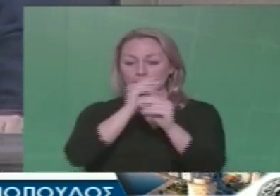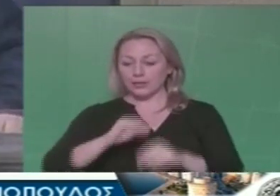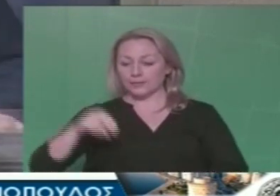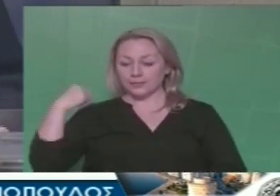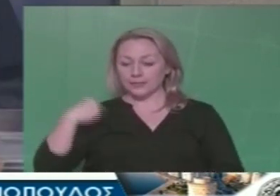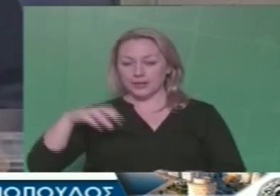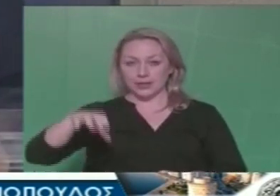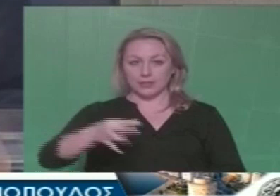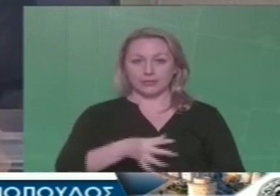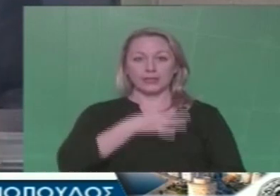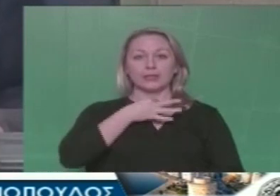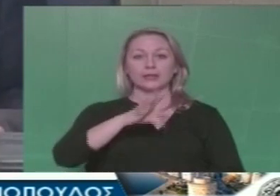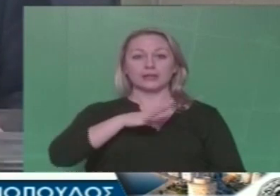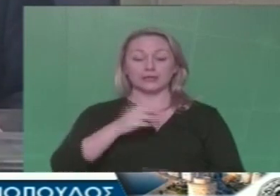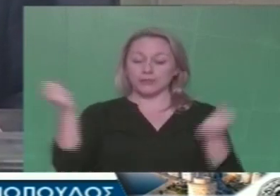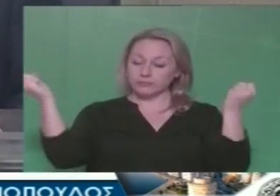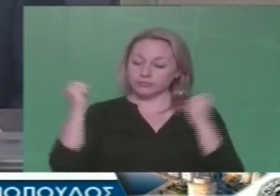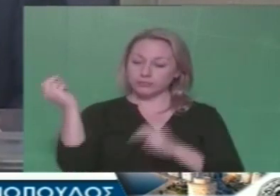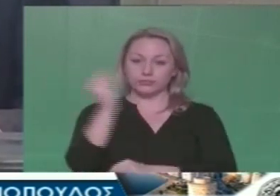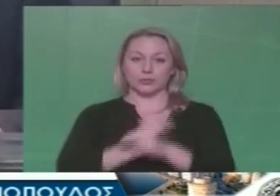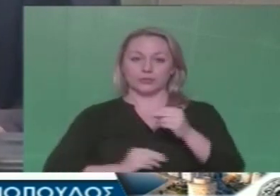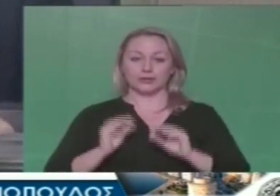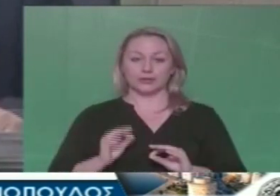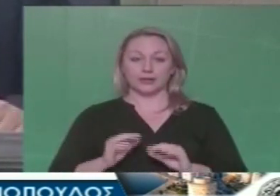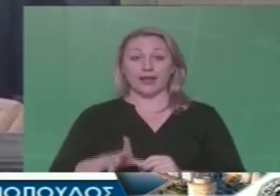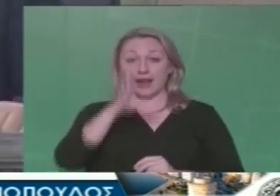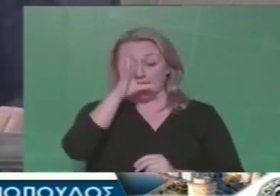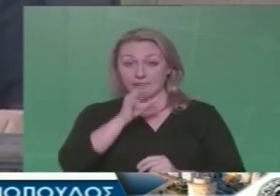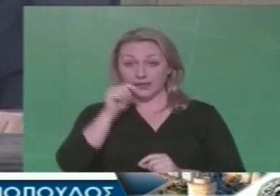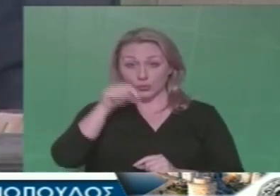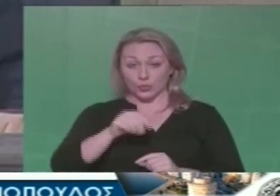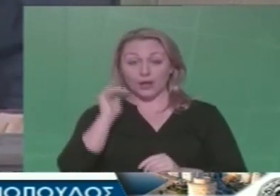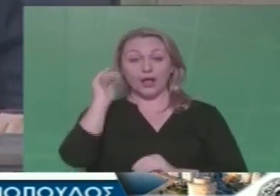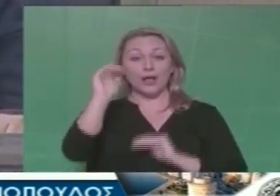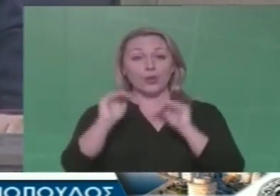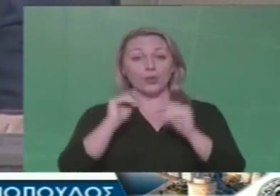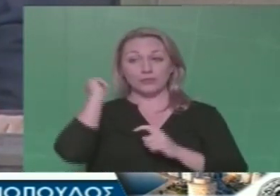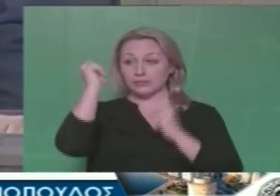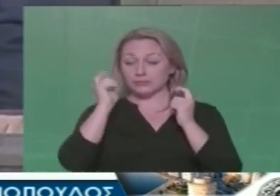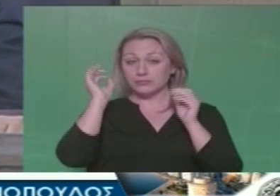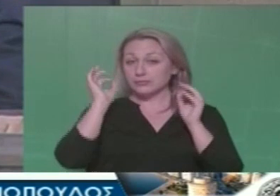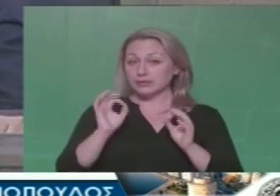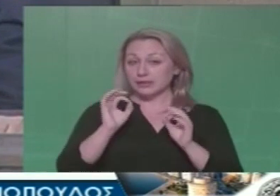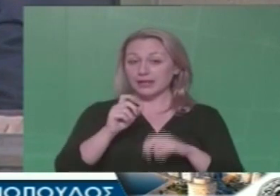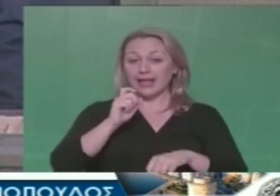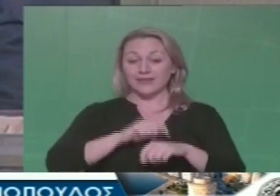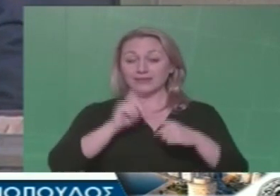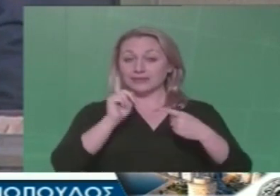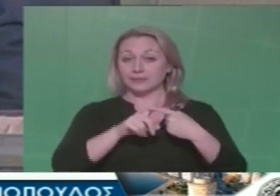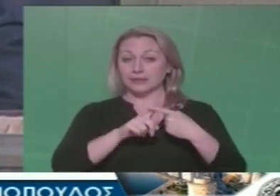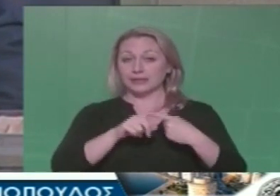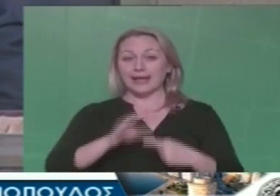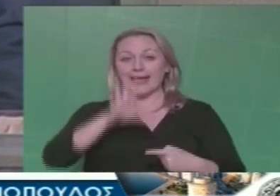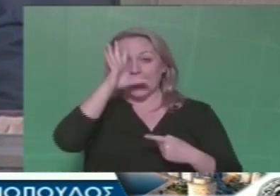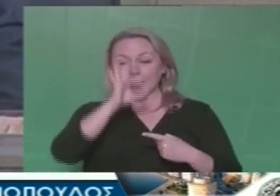κατάσταση και τους δημότες σε ακόμα χειρότερη. Το πραγματικό ερώτημα που τίθεσε σε κάθε προϋπολογισμό είναι πρώτον, ποιες είναι